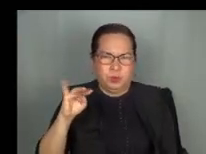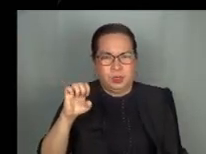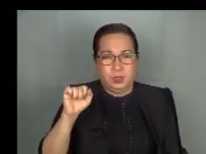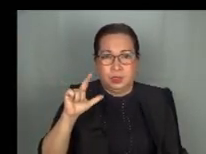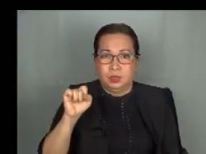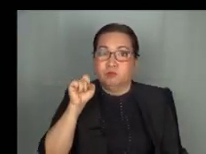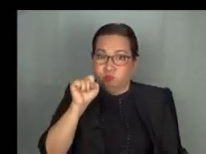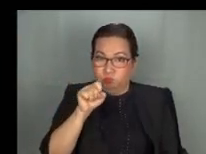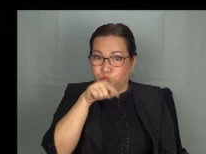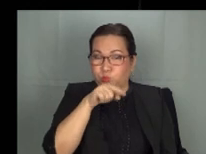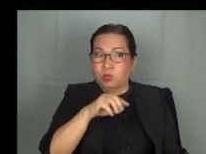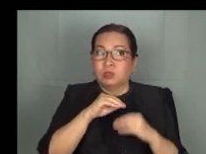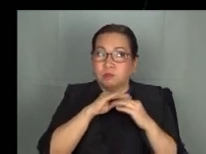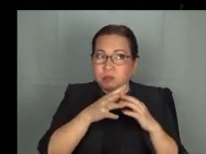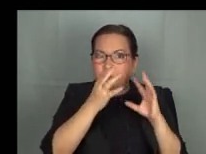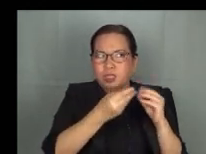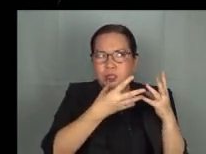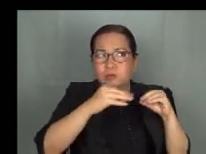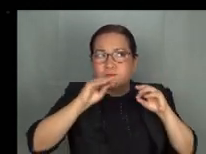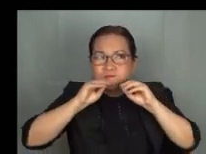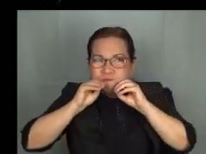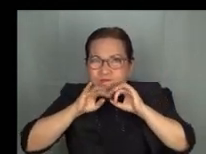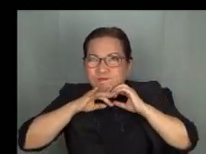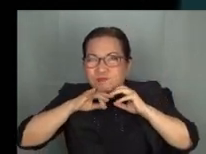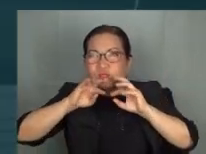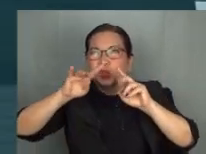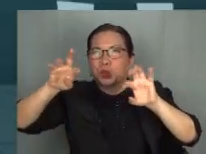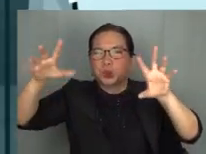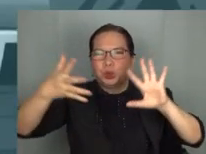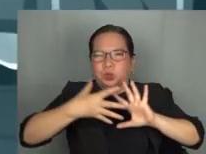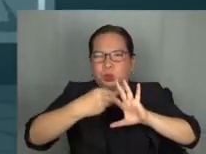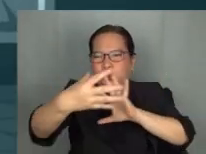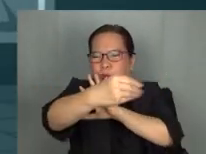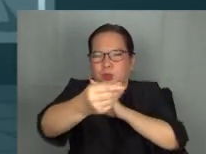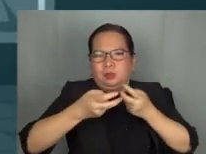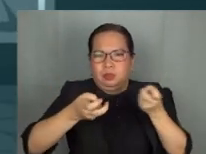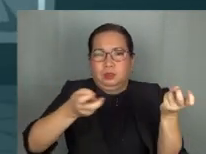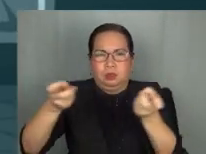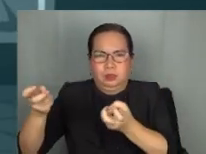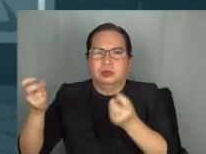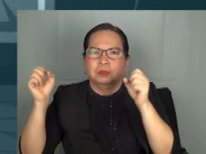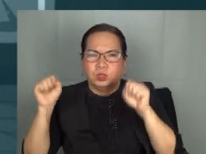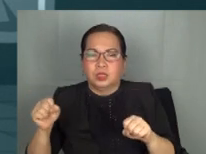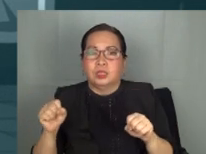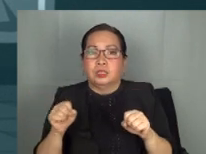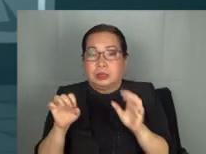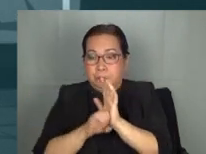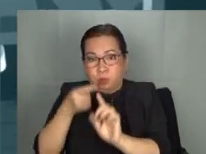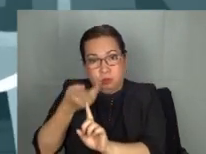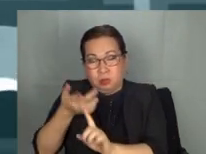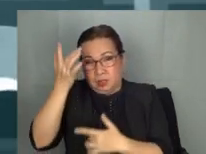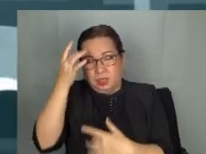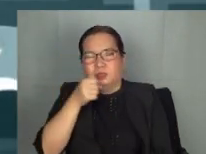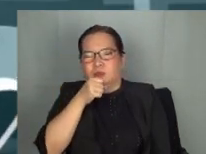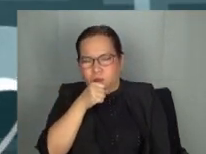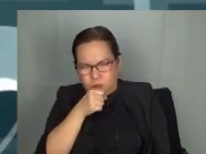isang uri ng airborne infection. Ibig sabihin, ang measles virus ay maaaring maipasa sa pamamagitan ng hangin